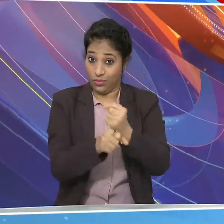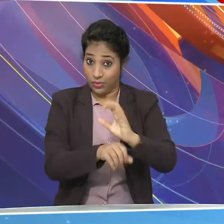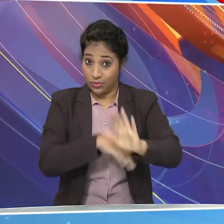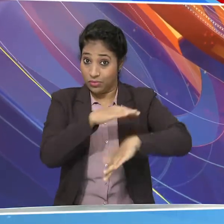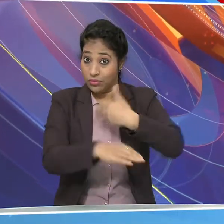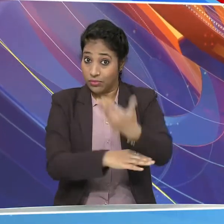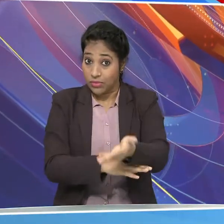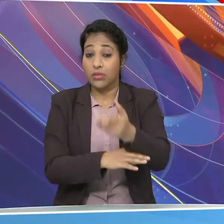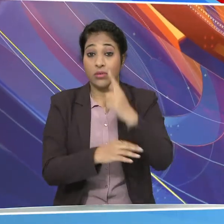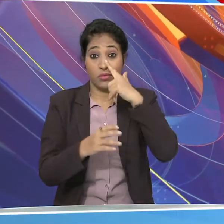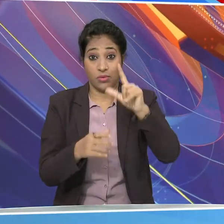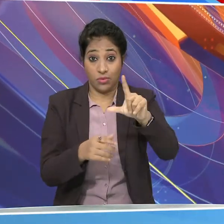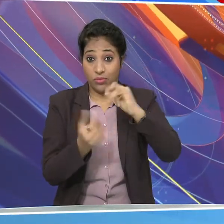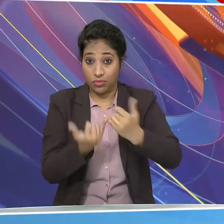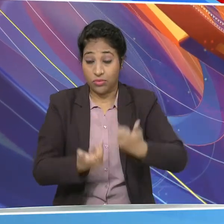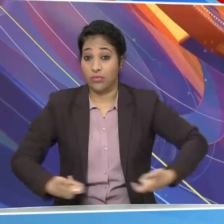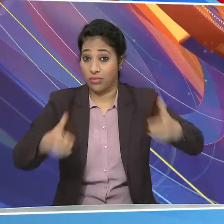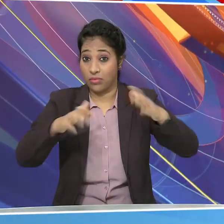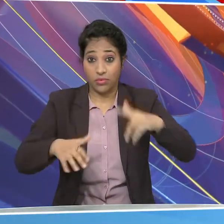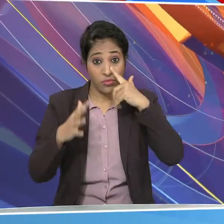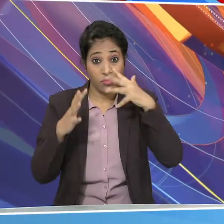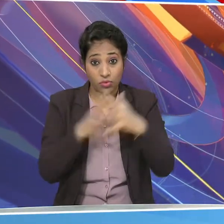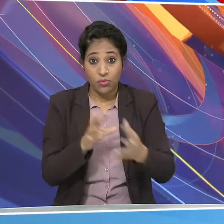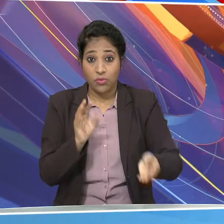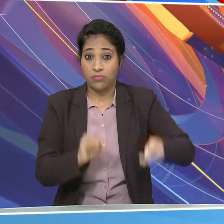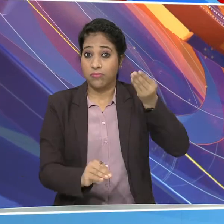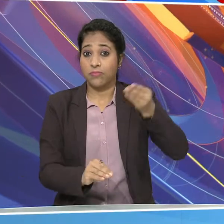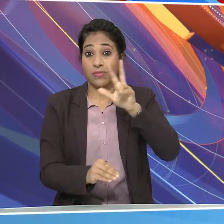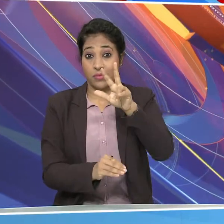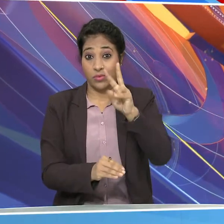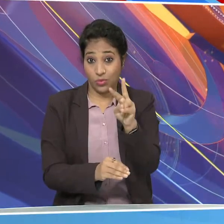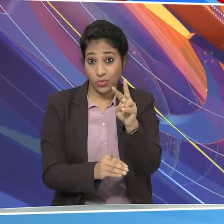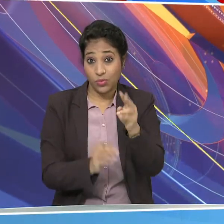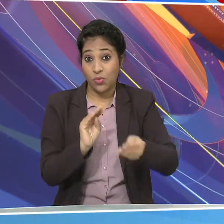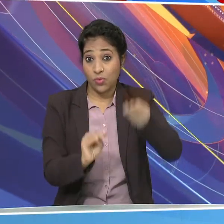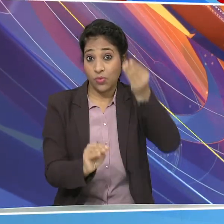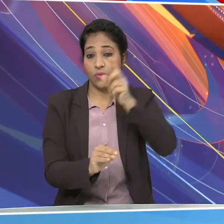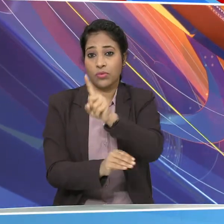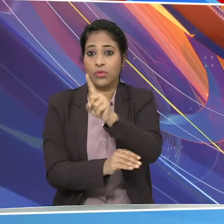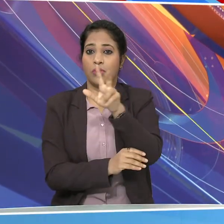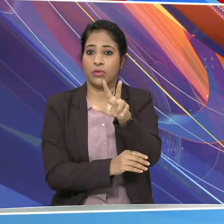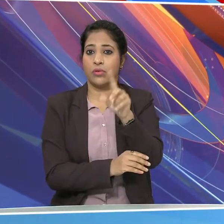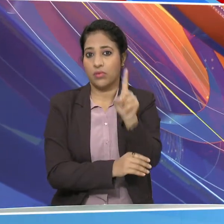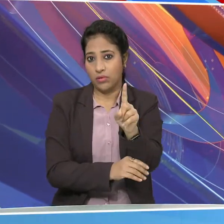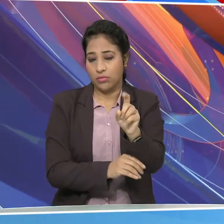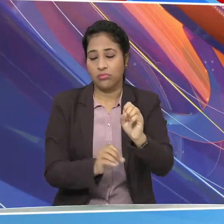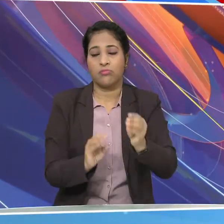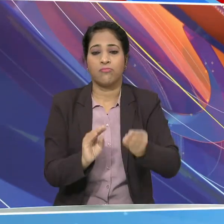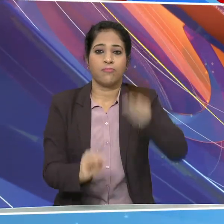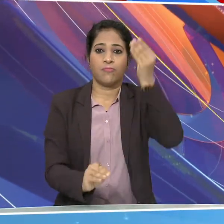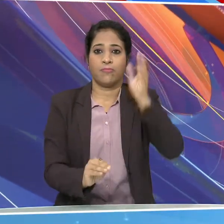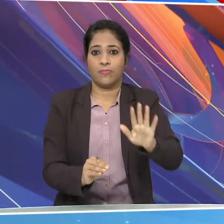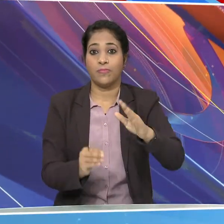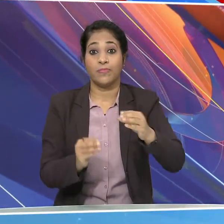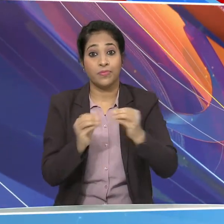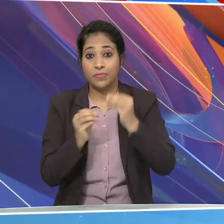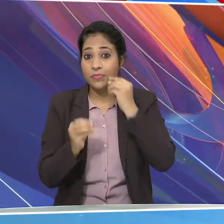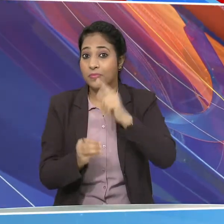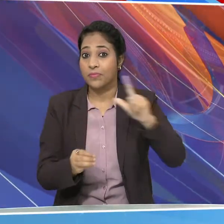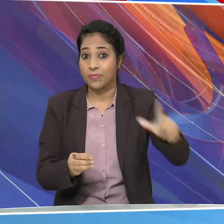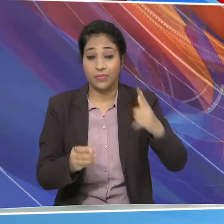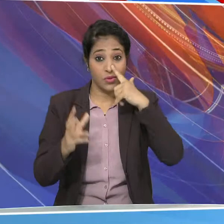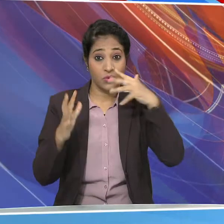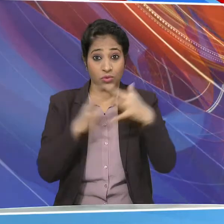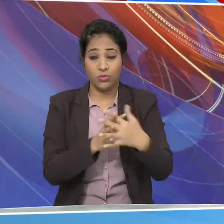लोकसभा में महिलाओं के लिए सीटों की संख्या 82 से बढ़कर 181 हो जाएगी विधेग को नारी